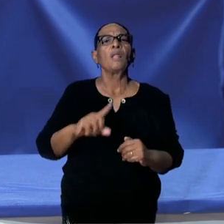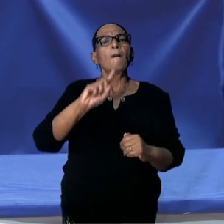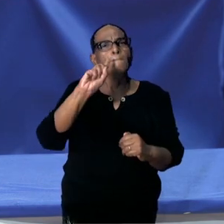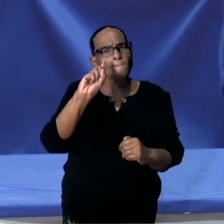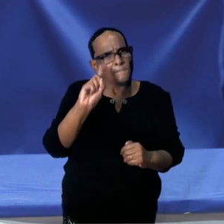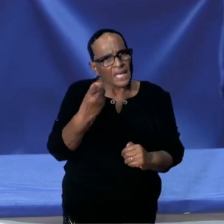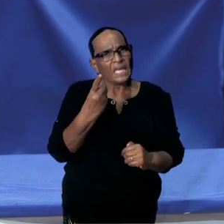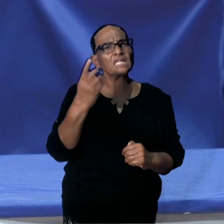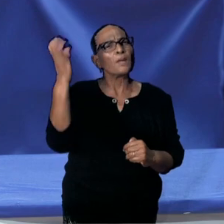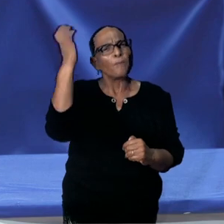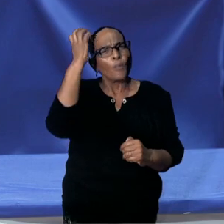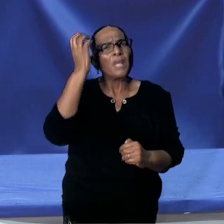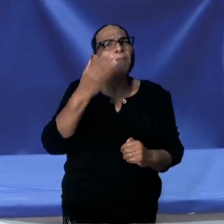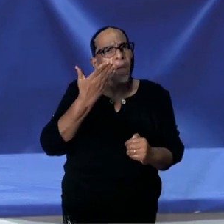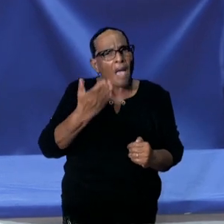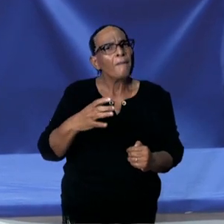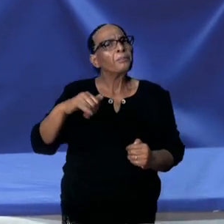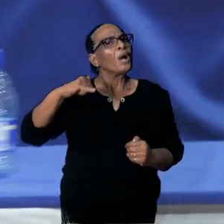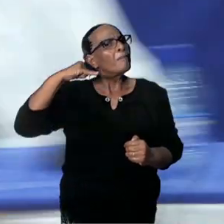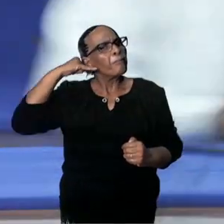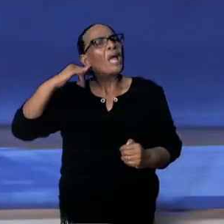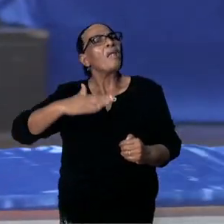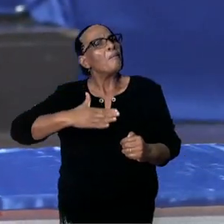De minister gaat verder in.